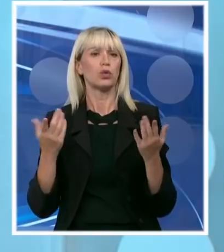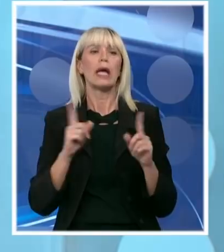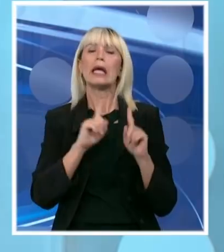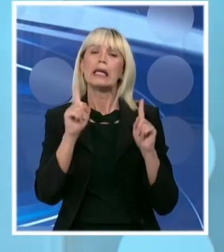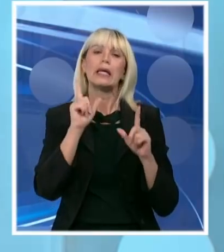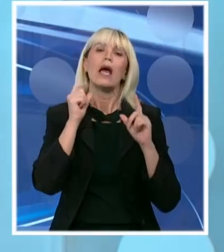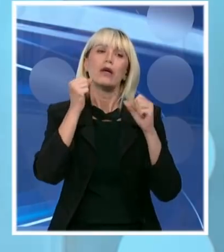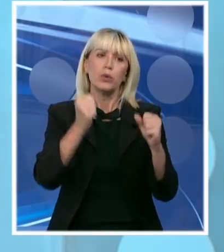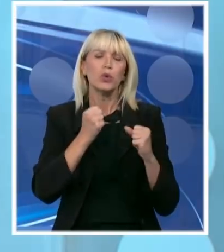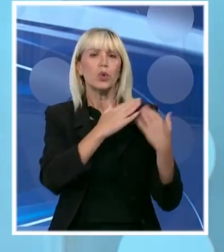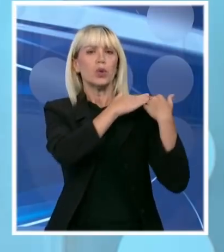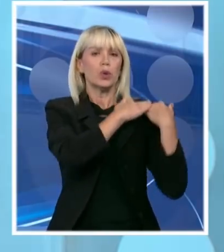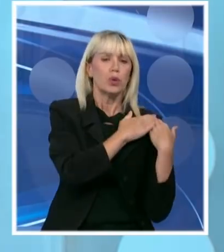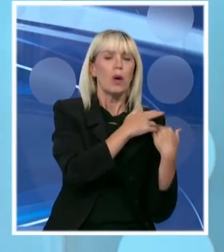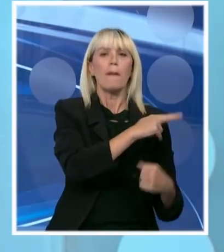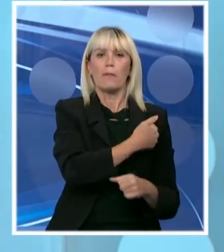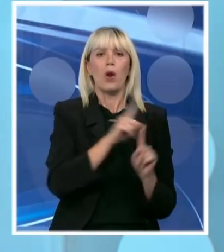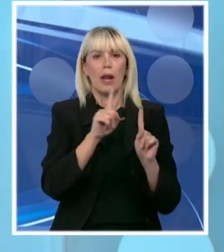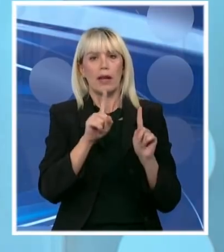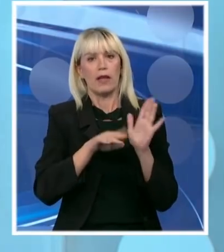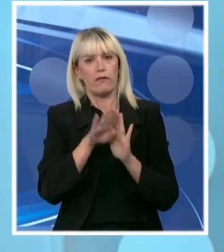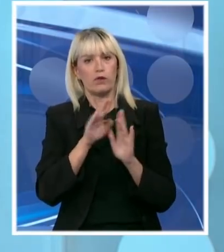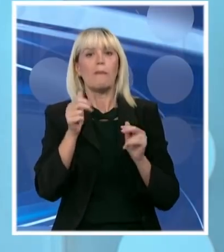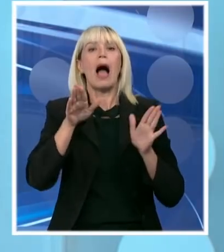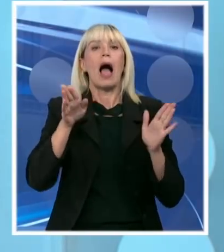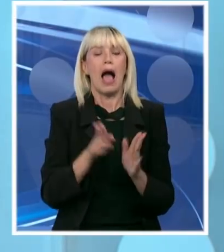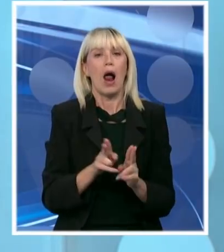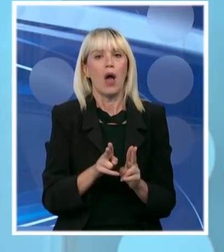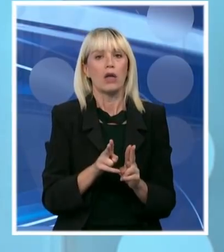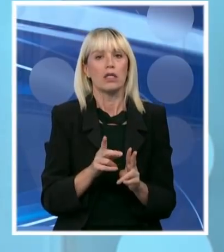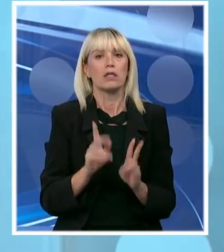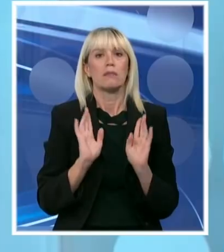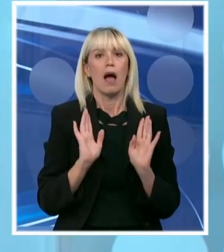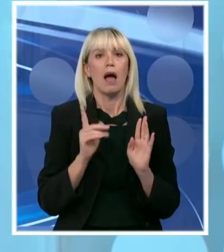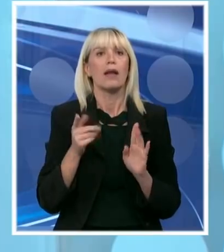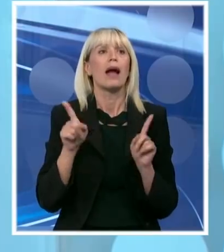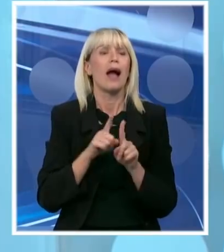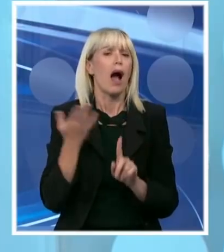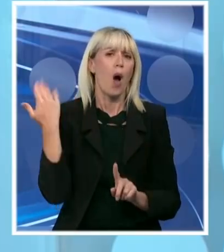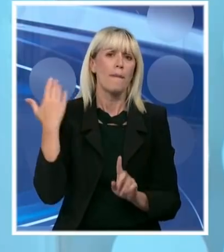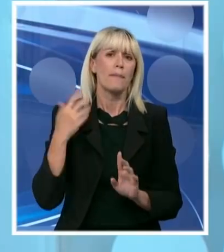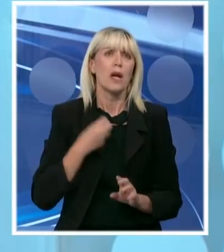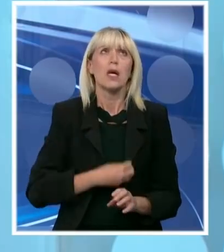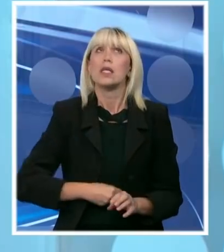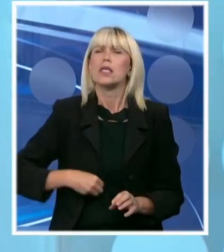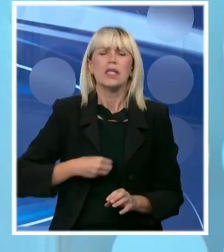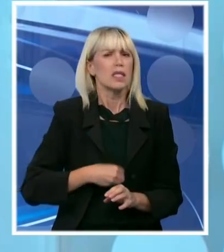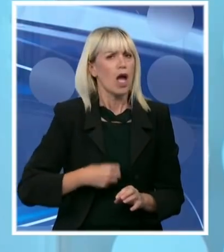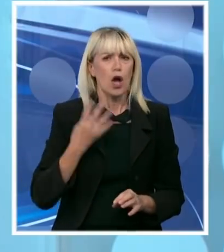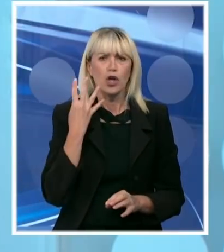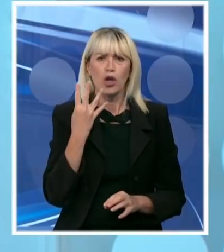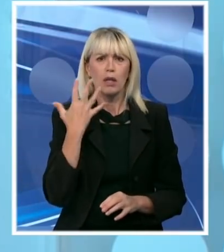bolnice, ali nije, ako smijem da upotrebim, taj pridev jeziv pritisak na bolnice kakav je bio pre četiri, pet dana.